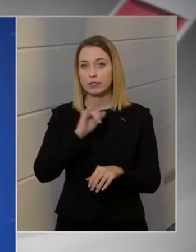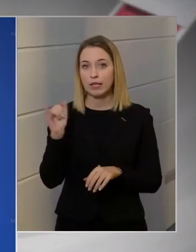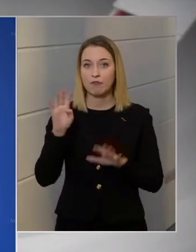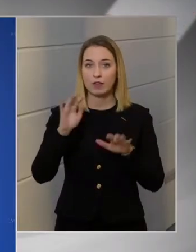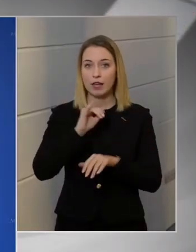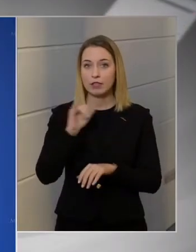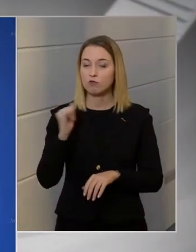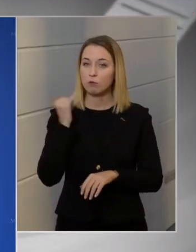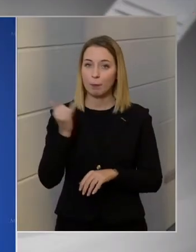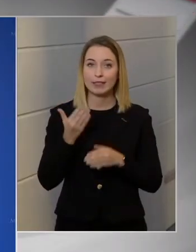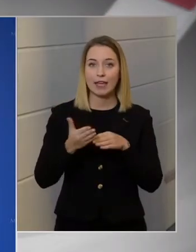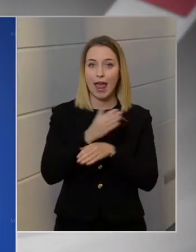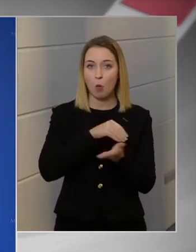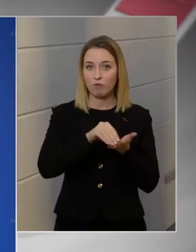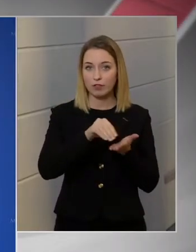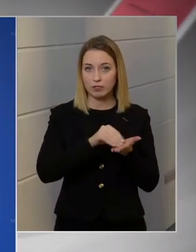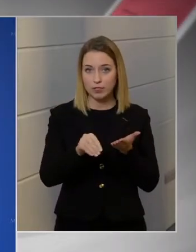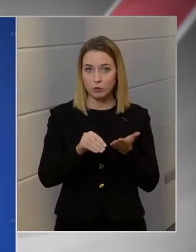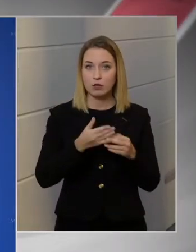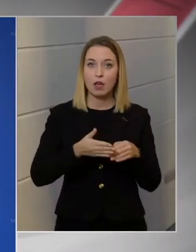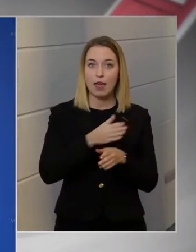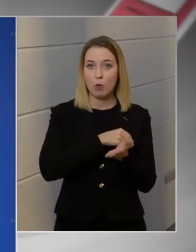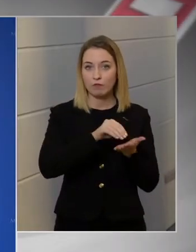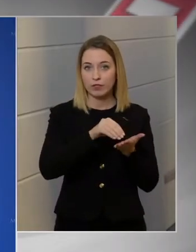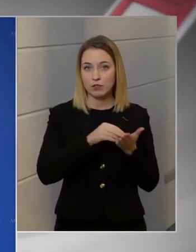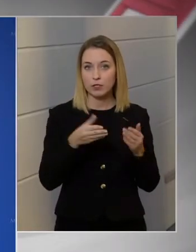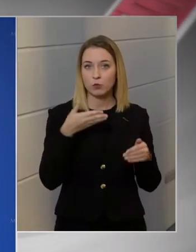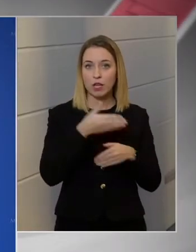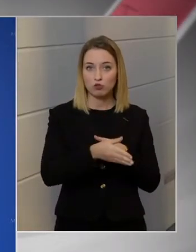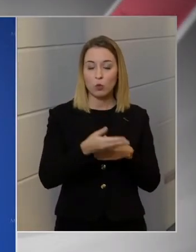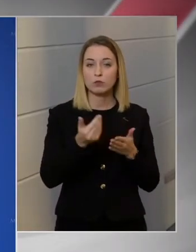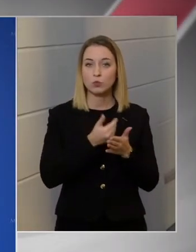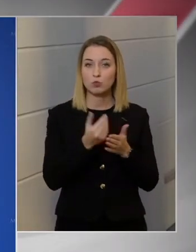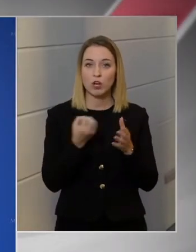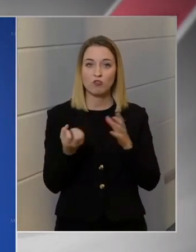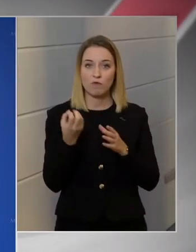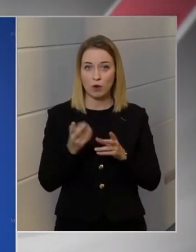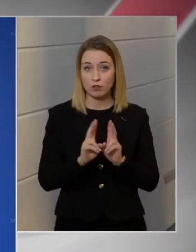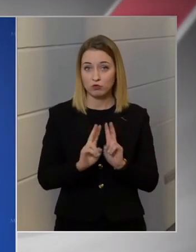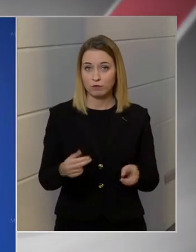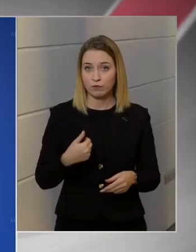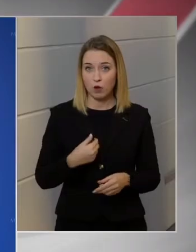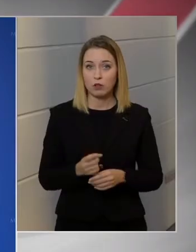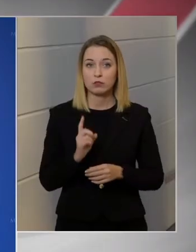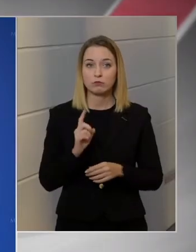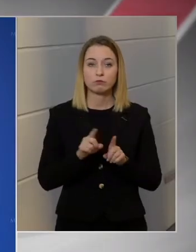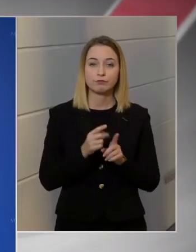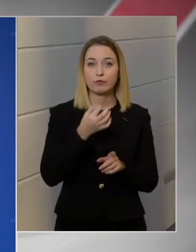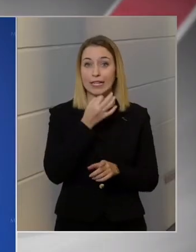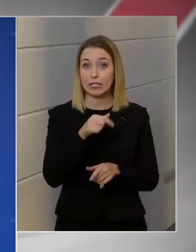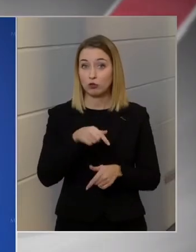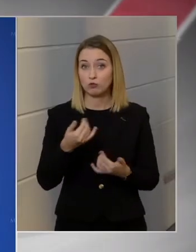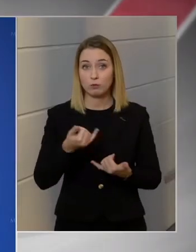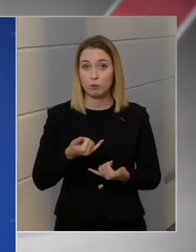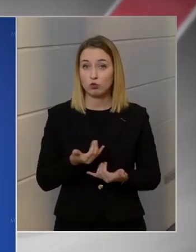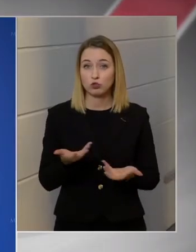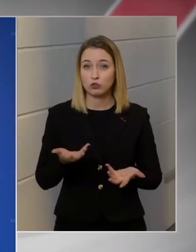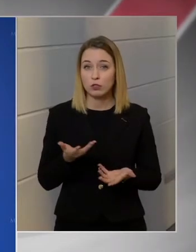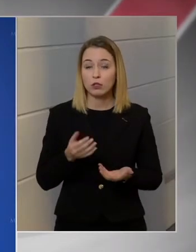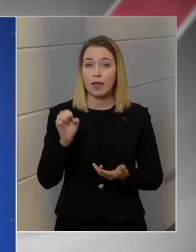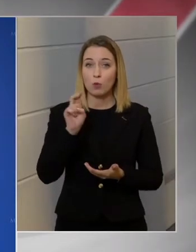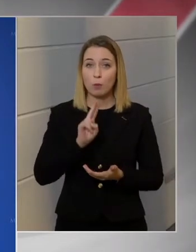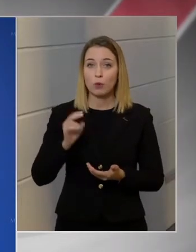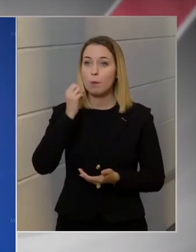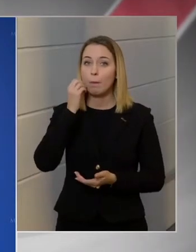előfinanszírozta. Az előfinanszírozáshoz szükséges források rendelkezésre állnak. Gyakorlatilag a kérdés az az, hogy az Európai Unióval